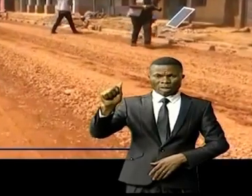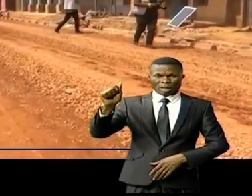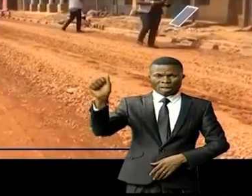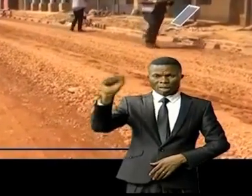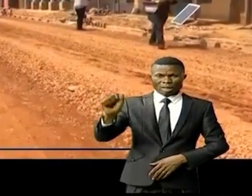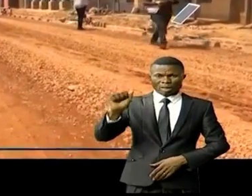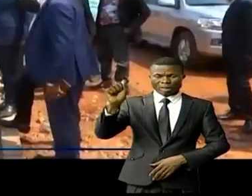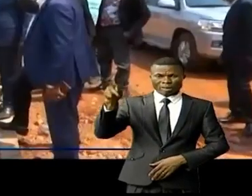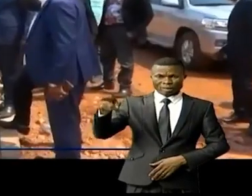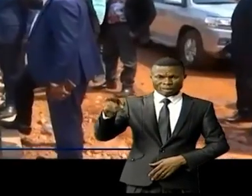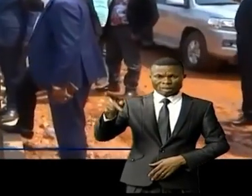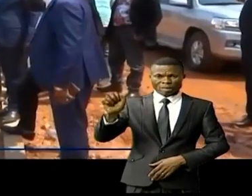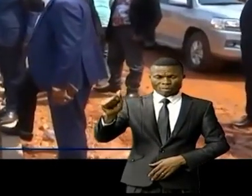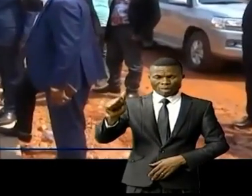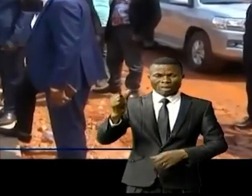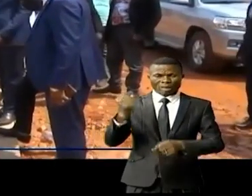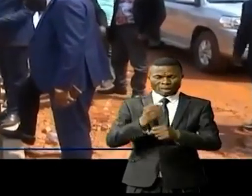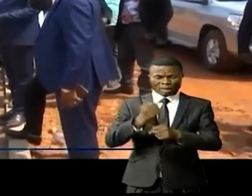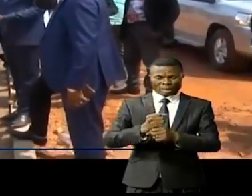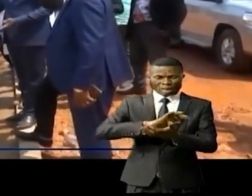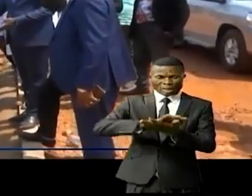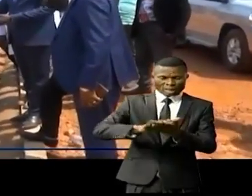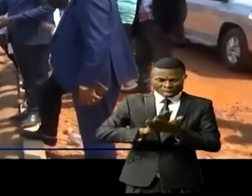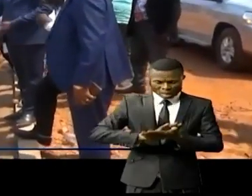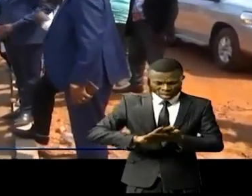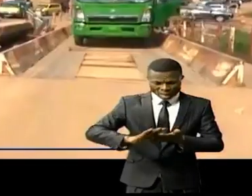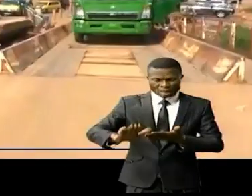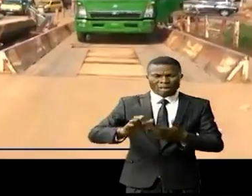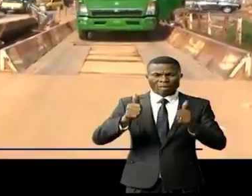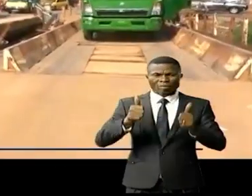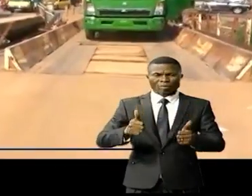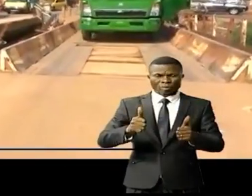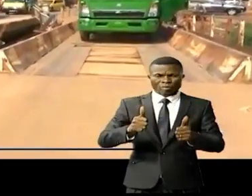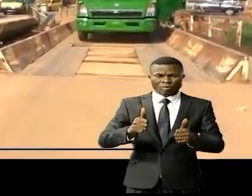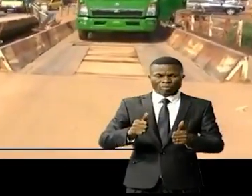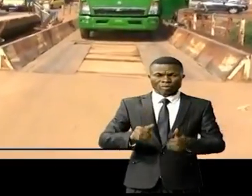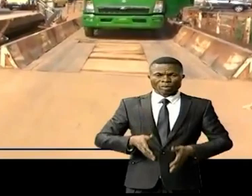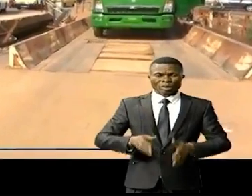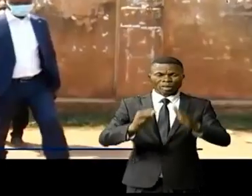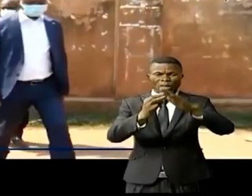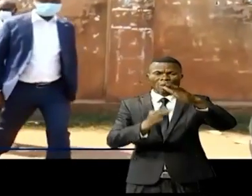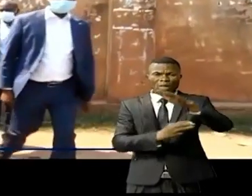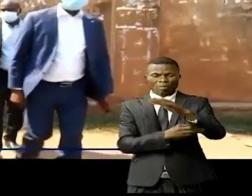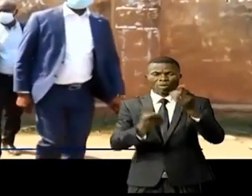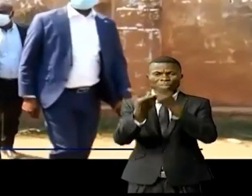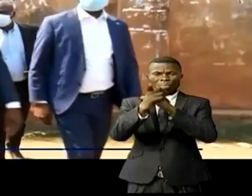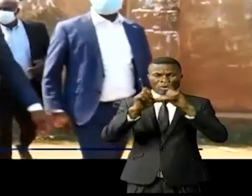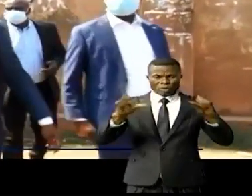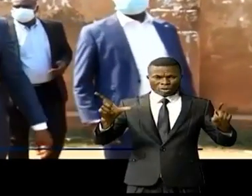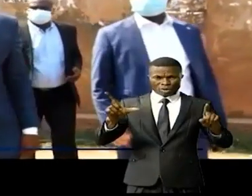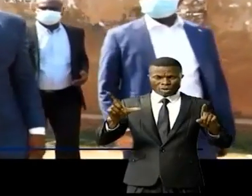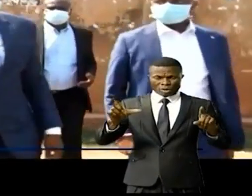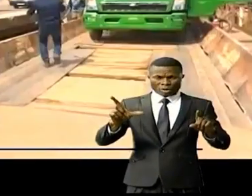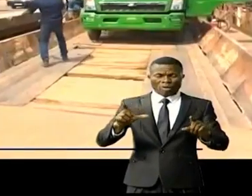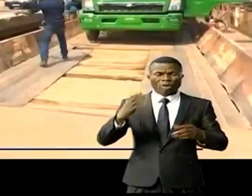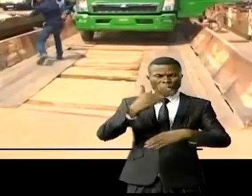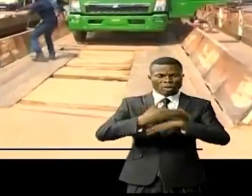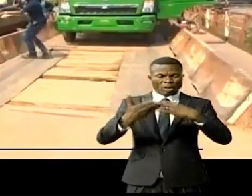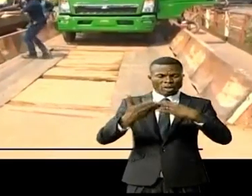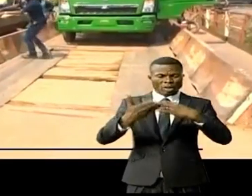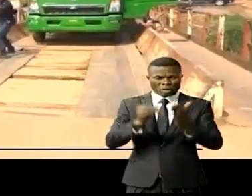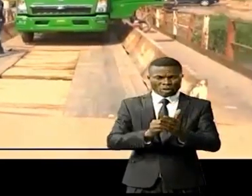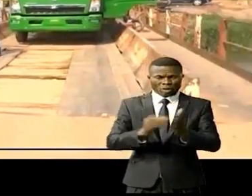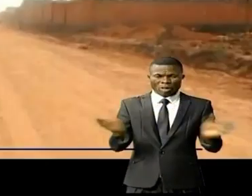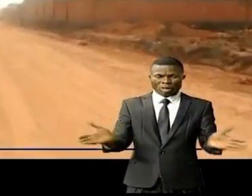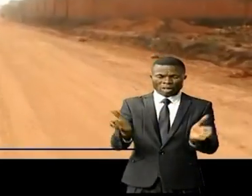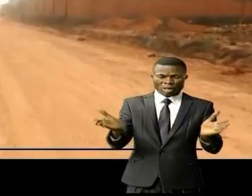et les travaux d'assainissement évoluent normalement. Le pont de la Libération en état désuet nécessite une réhabilitation et un